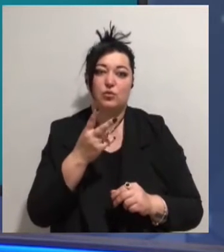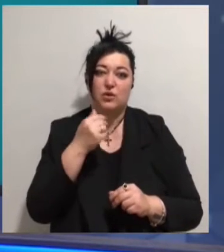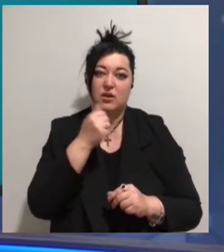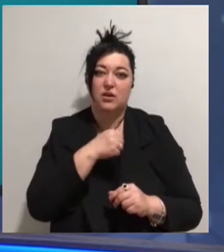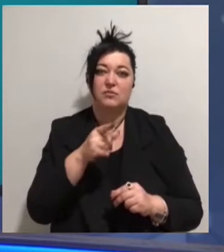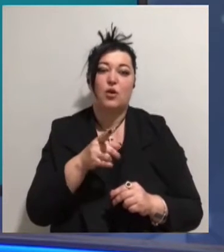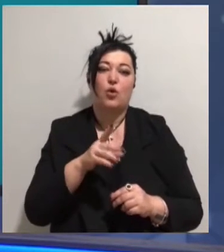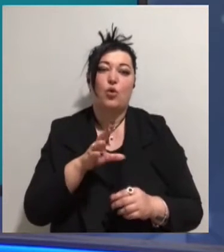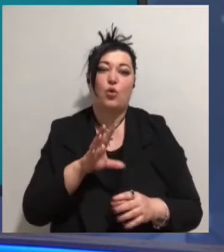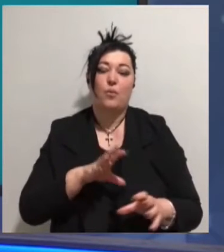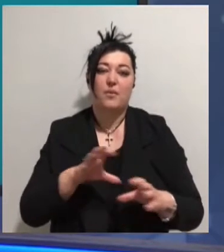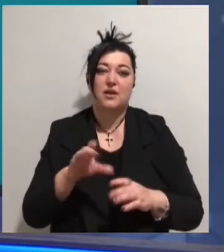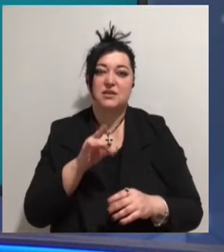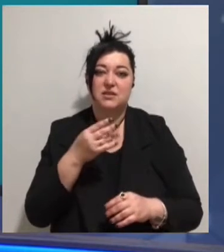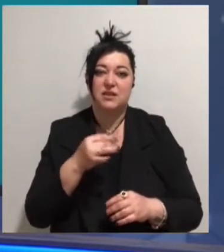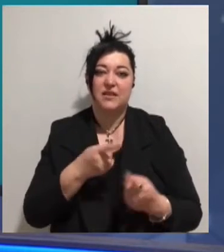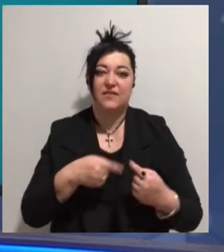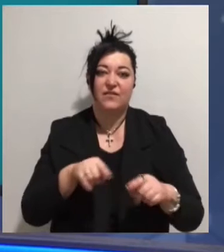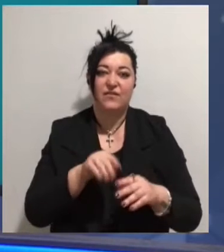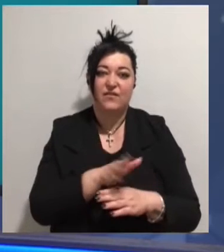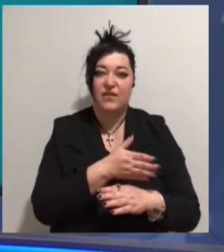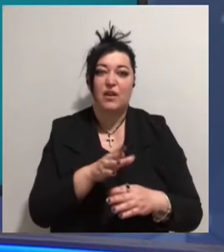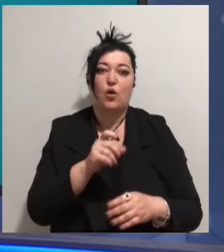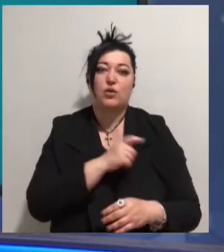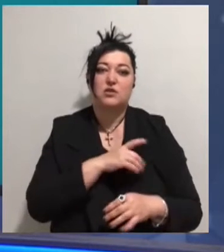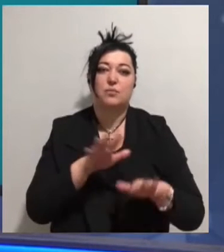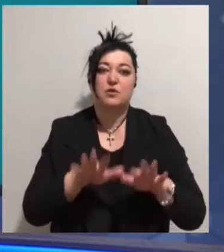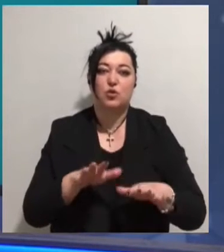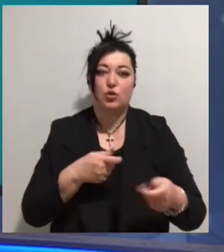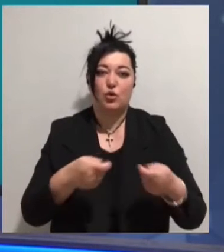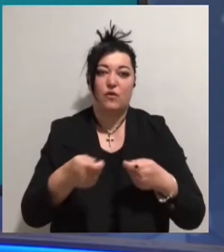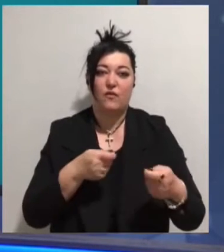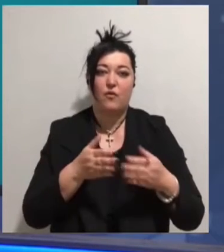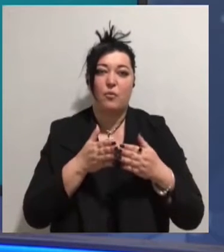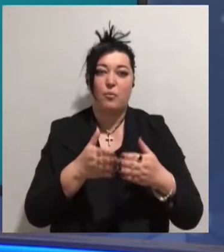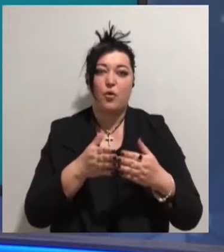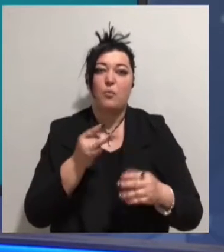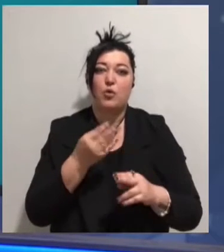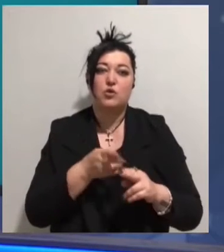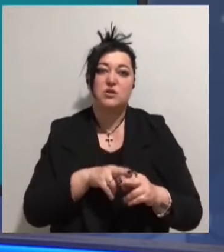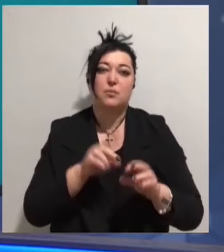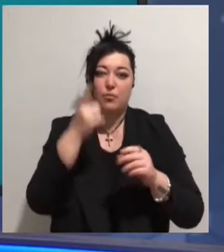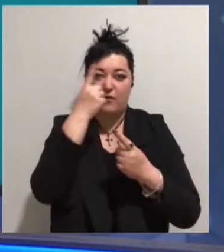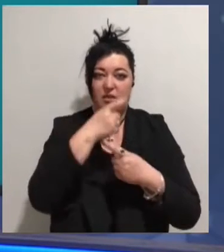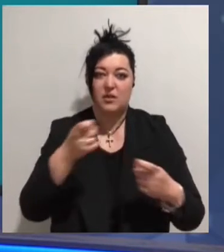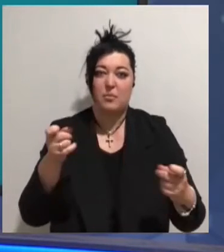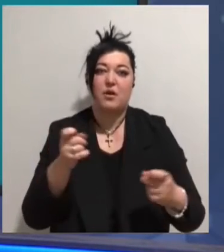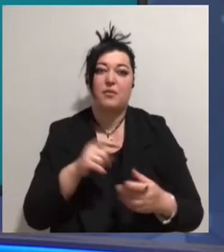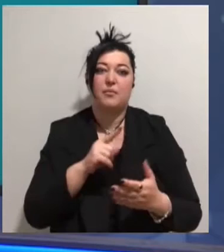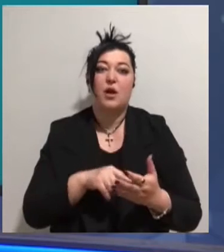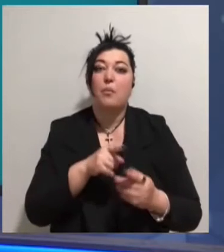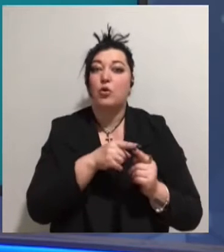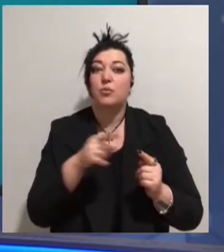відділу та відділу договорів Одеського морського торгового порту. Про це повідомляє видання «Думська.нет». Протягом останніх